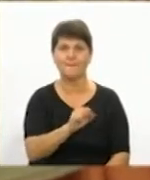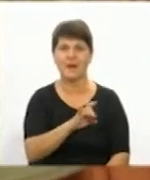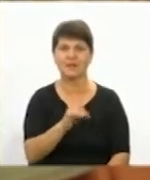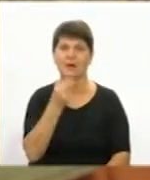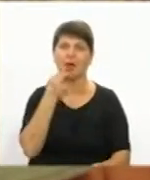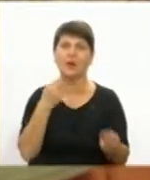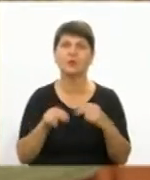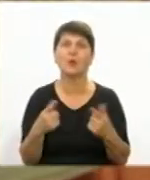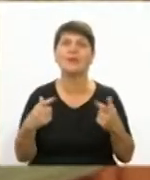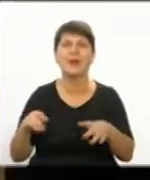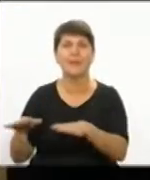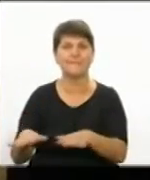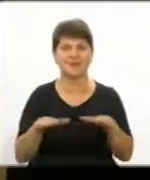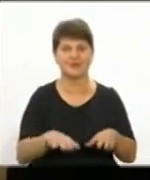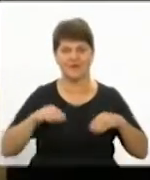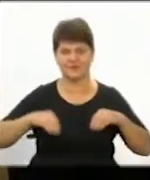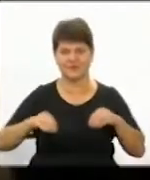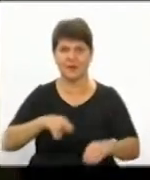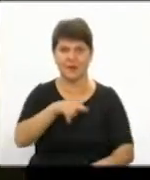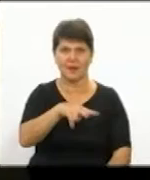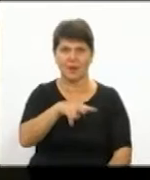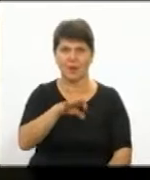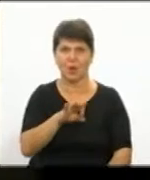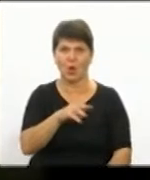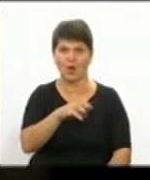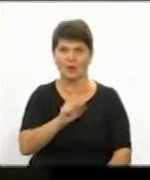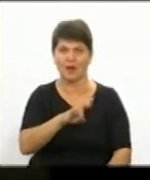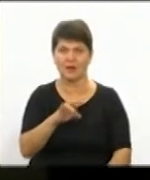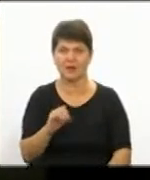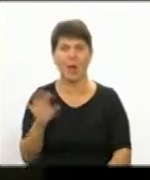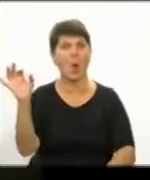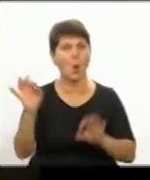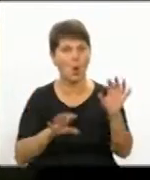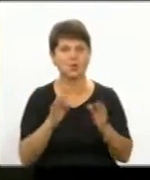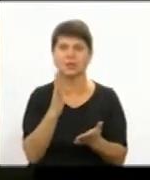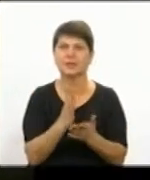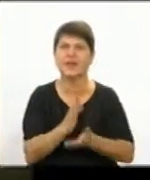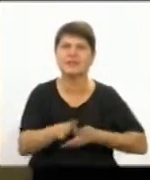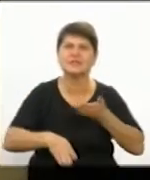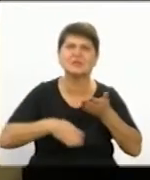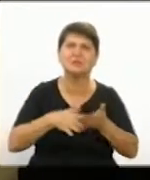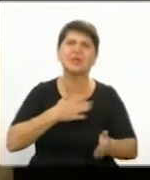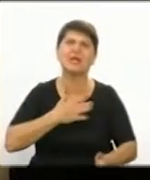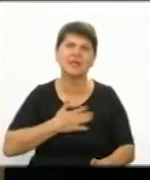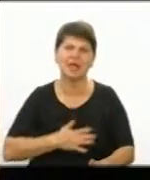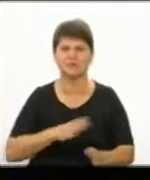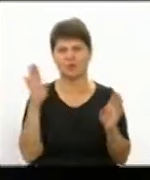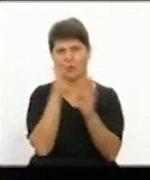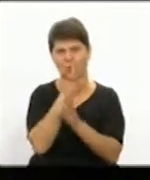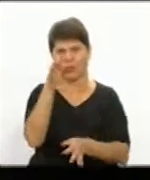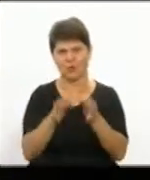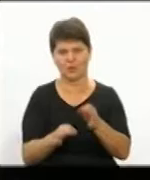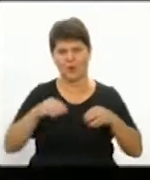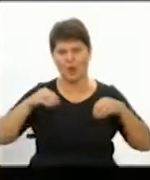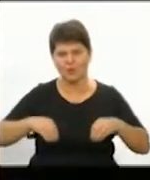краще висаджувати платани. Осінь є найсприятливішою порою року для посадки дерев, як